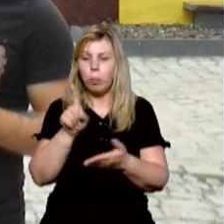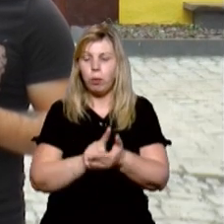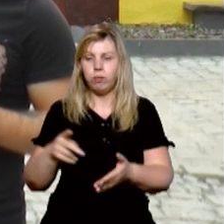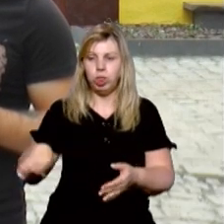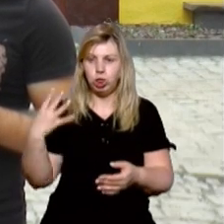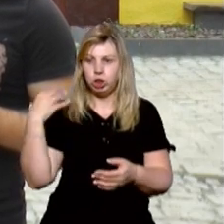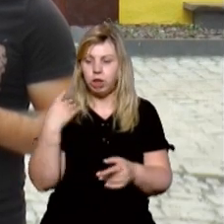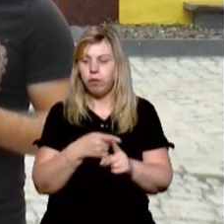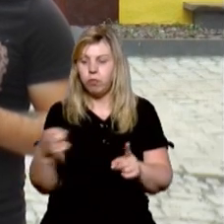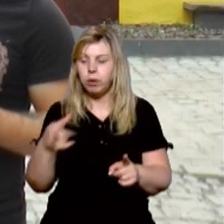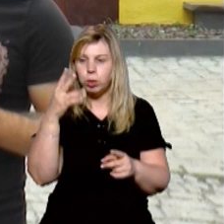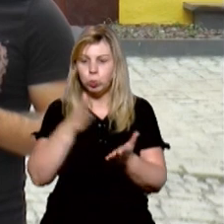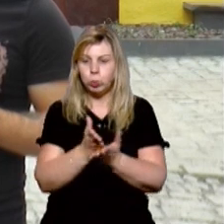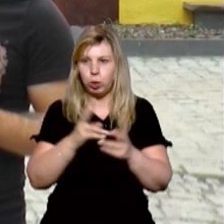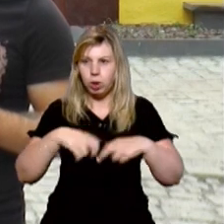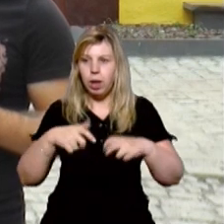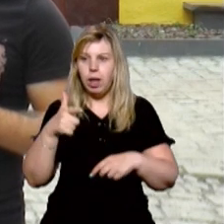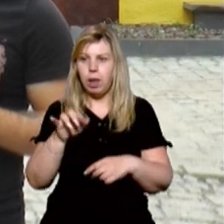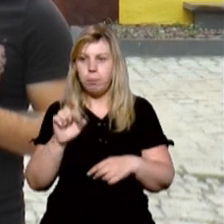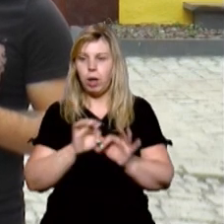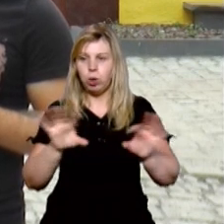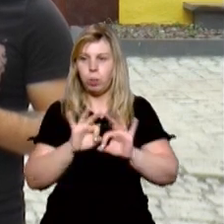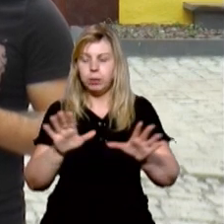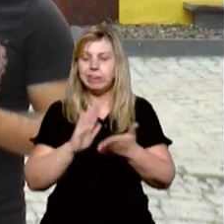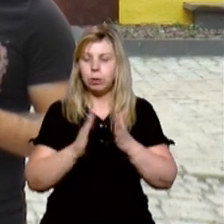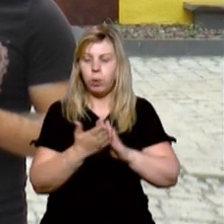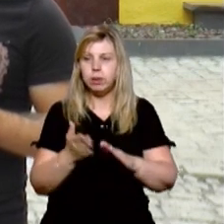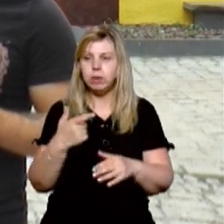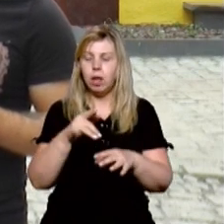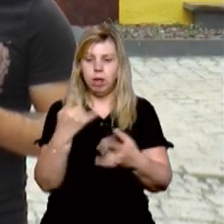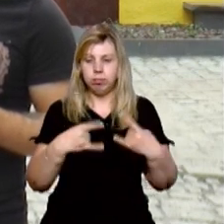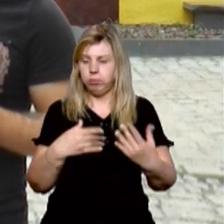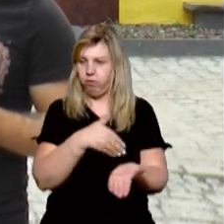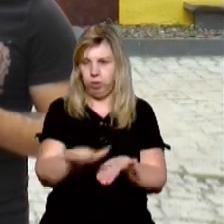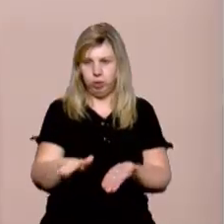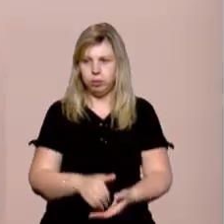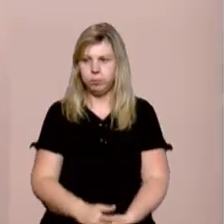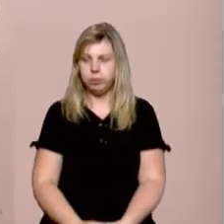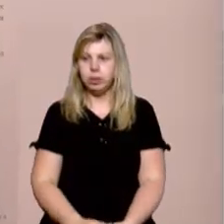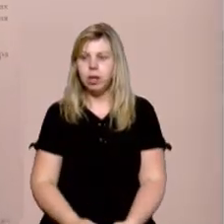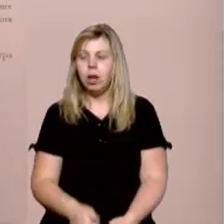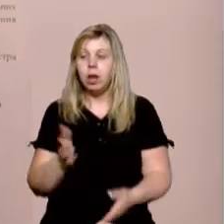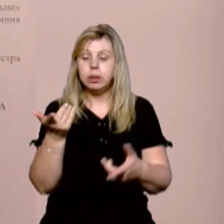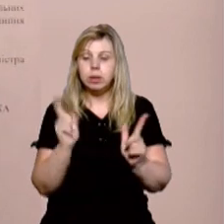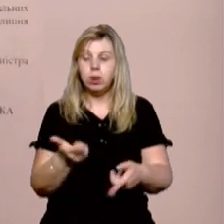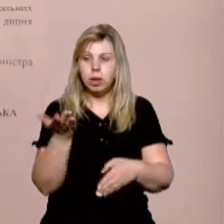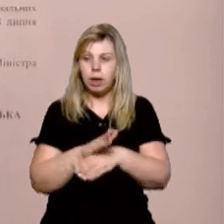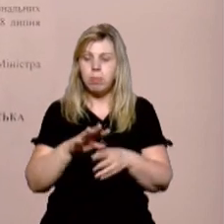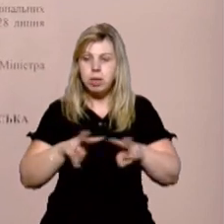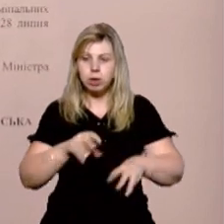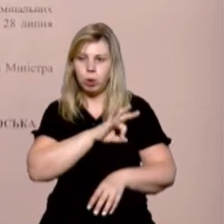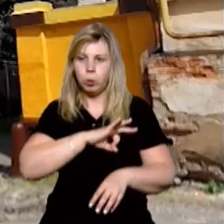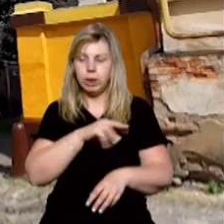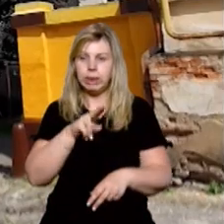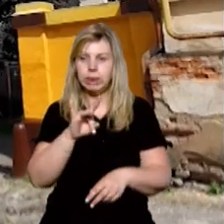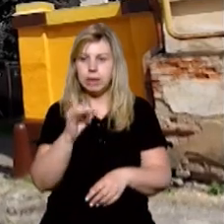начальника на період службового розслідування Андрій Глебов коментувати ситуацію у Суспільному відмовився. Згідно з наказом міністра юстиції